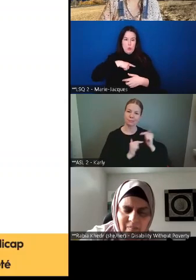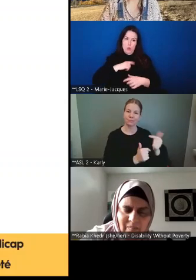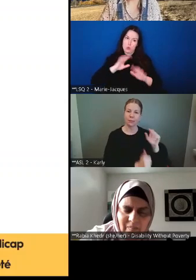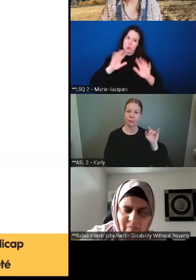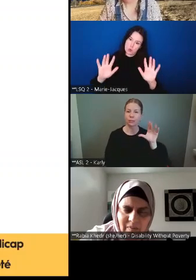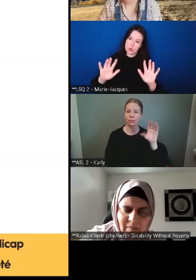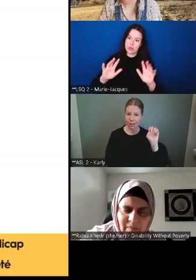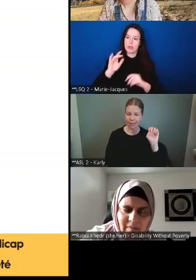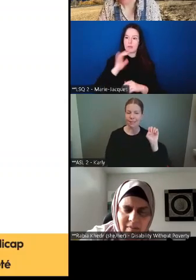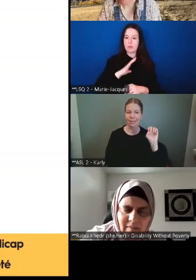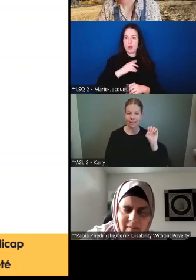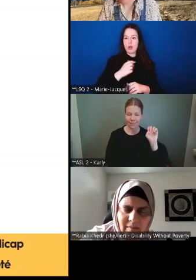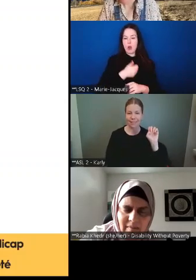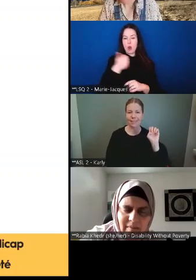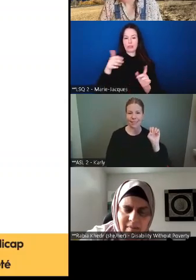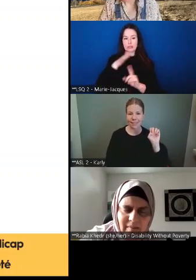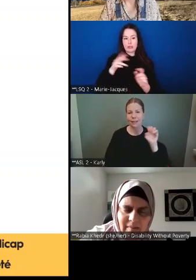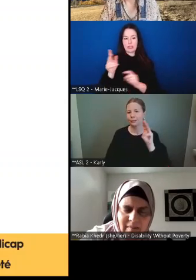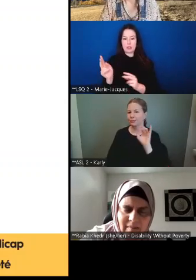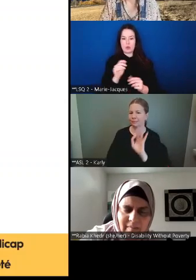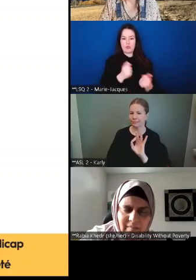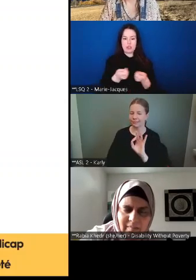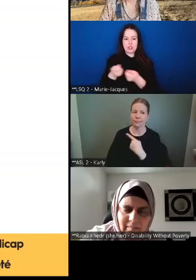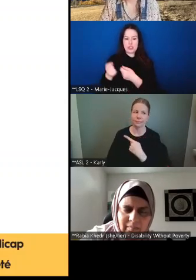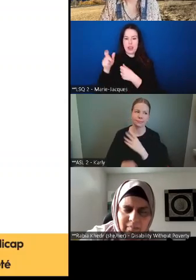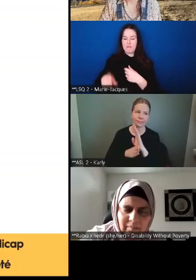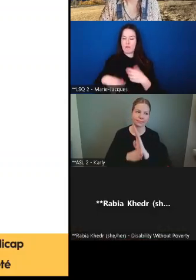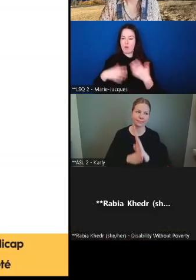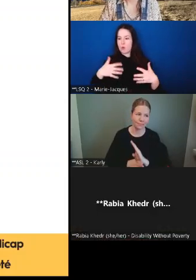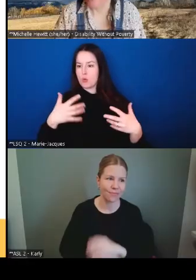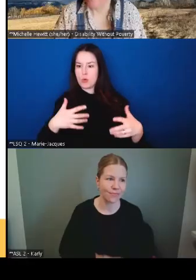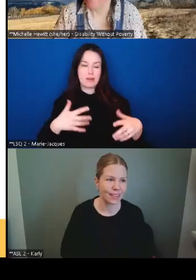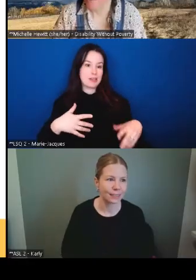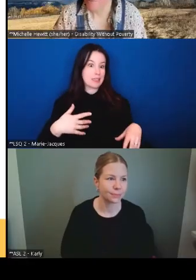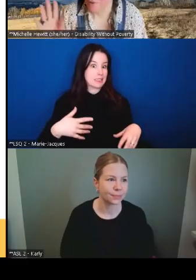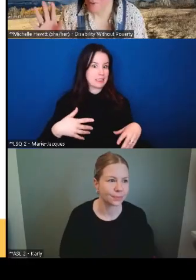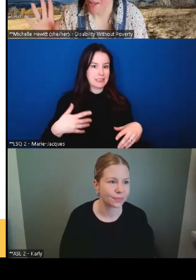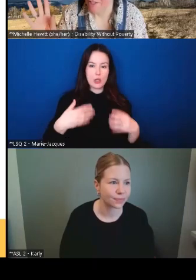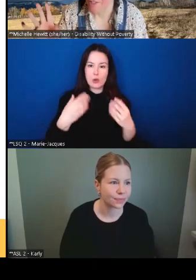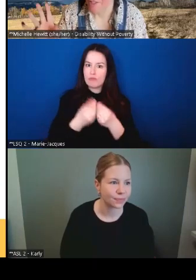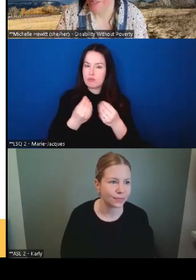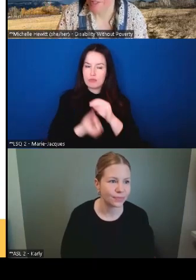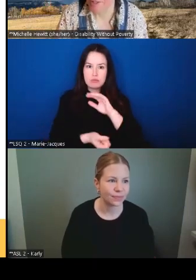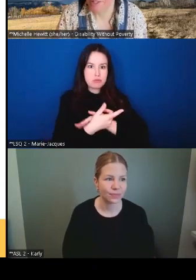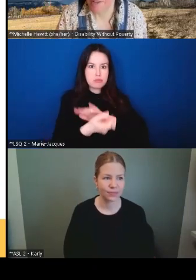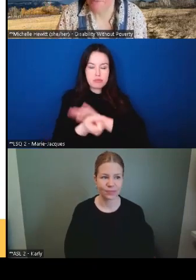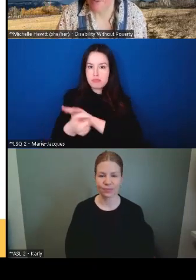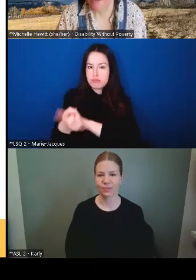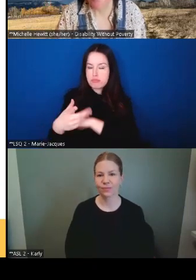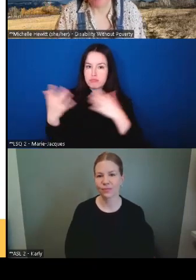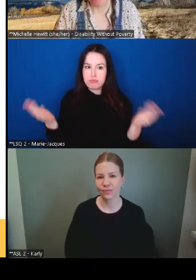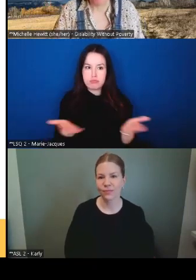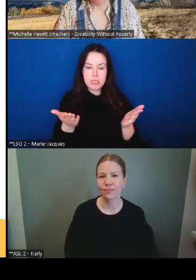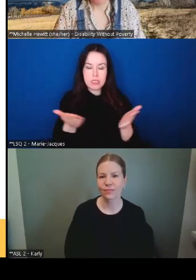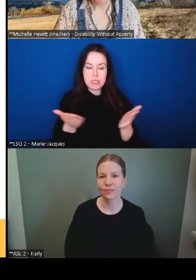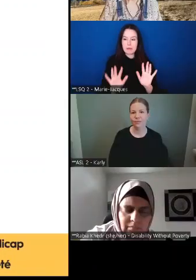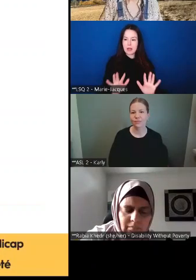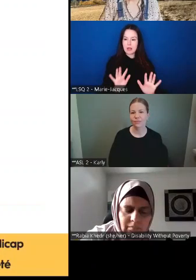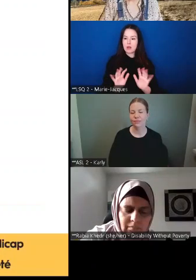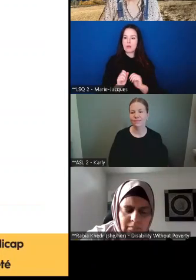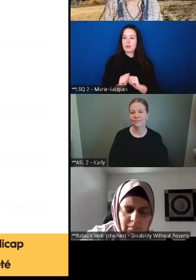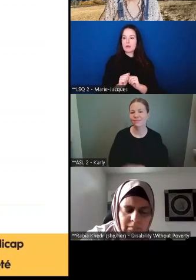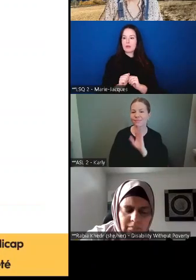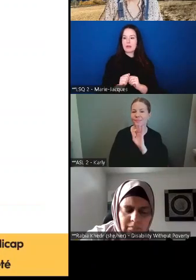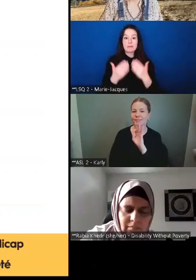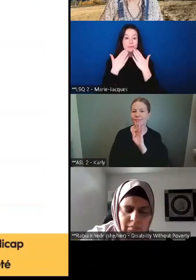autre situation. Oui, d'accord, il y a beaucoup de choses qui se passent en ce moment. Et donc, j'aimerais vous dire au